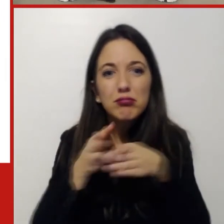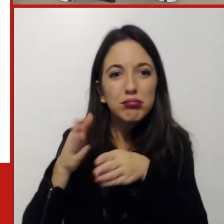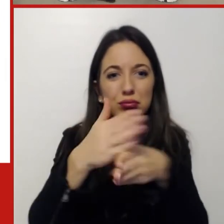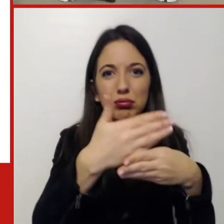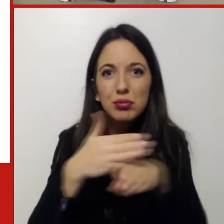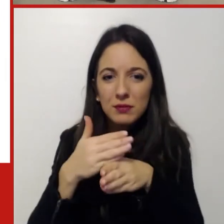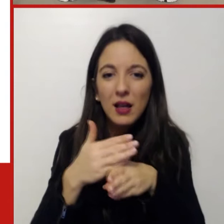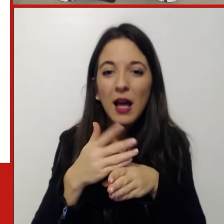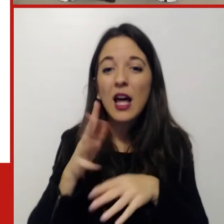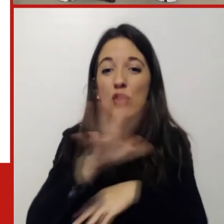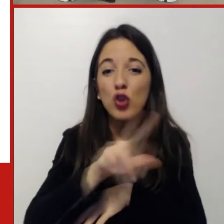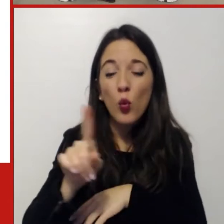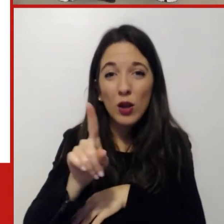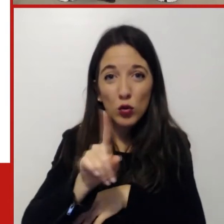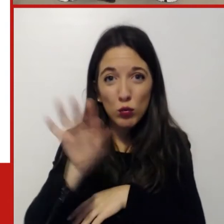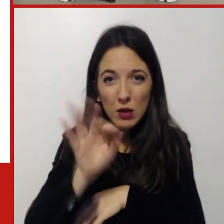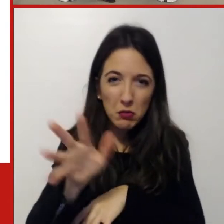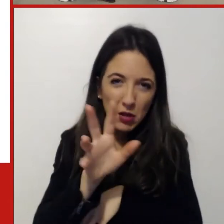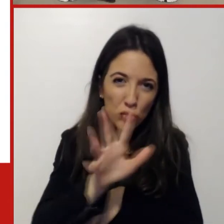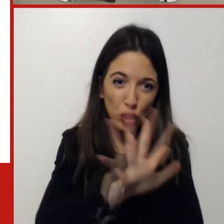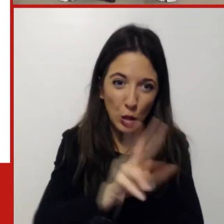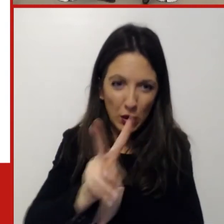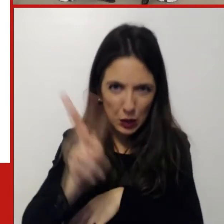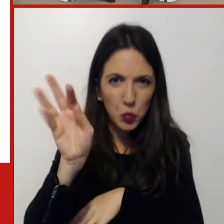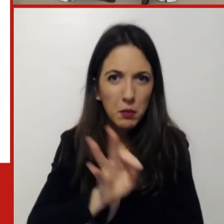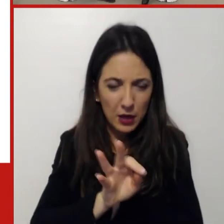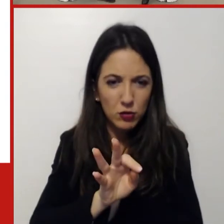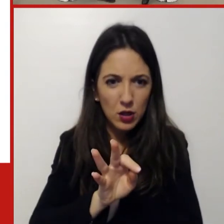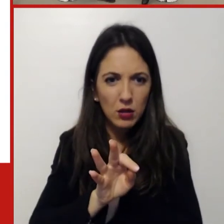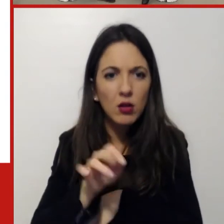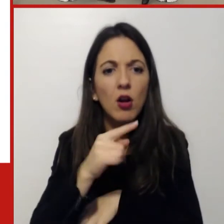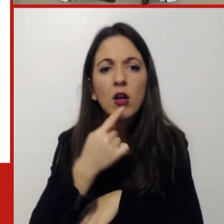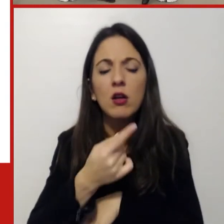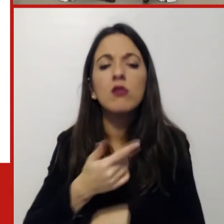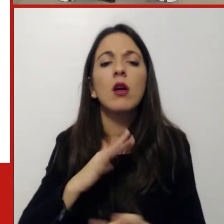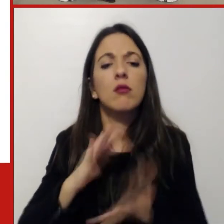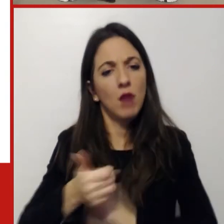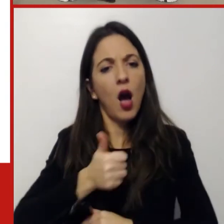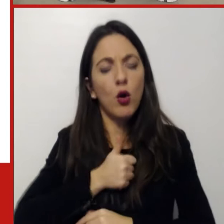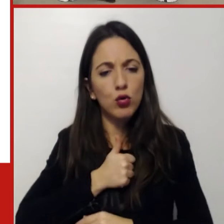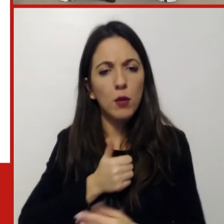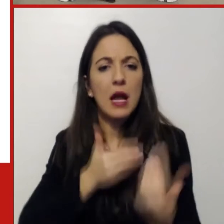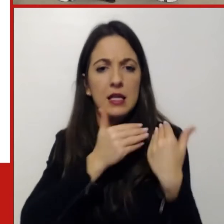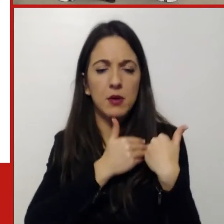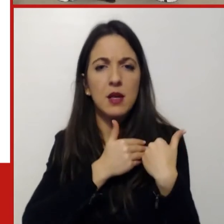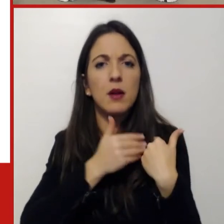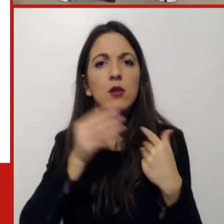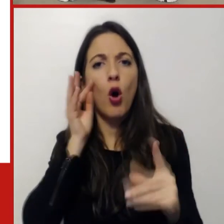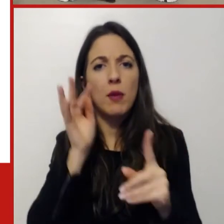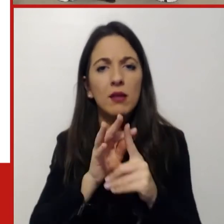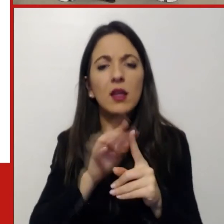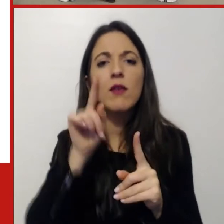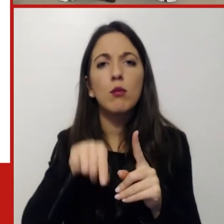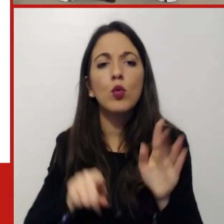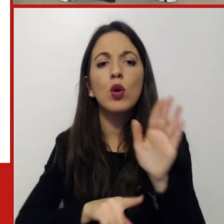assoluta, 51%, 52% hanno apprezzato un'autonomia, responsabilizzazione su obiettivi, orientamento ai risultati maggiore.